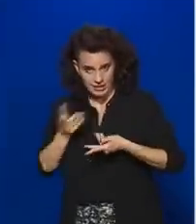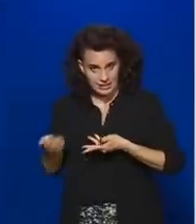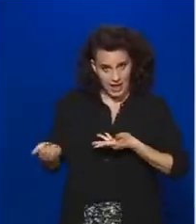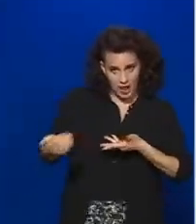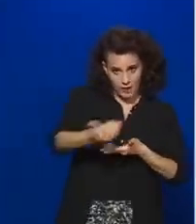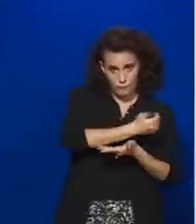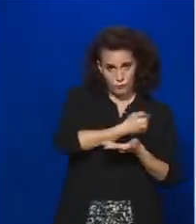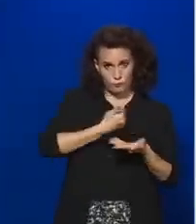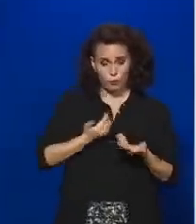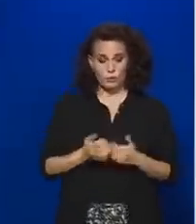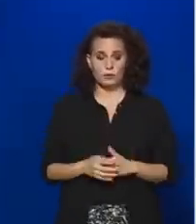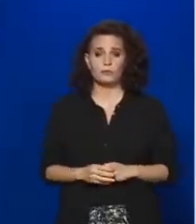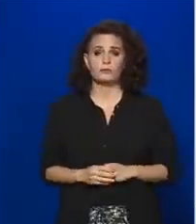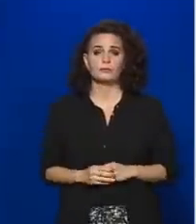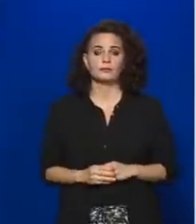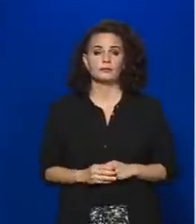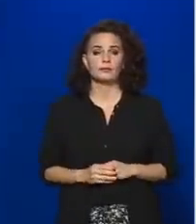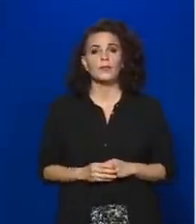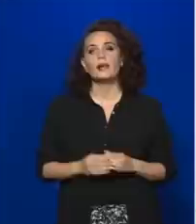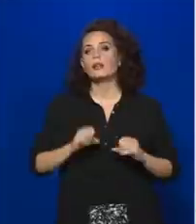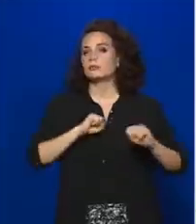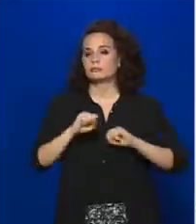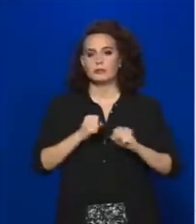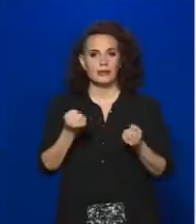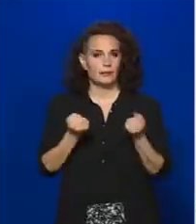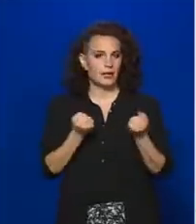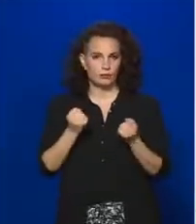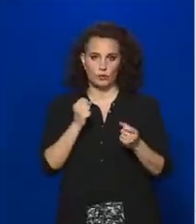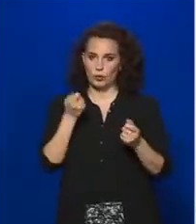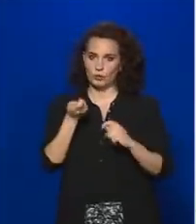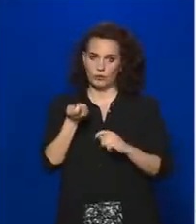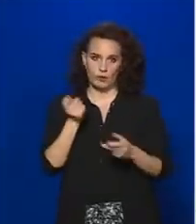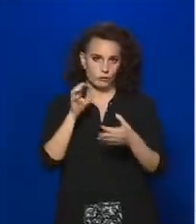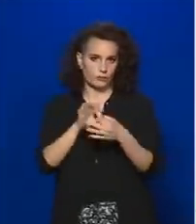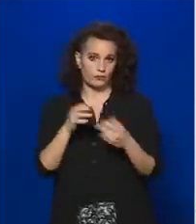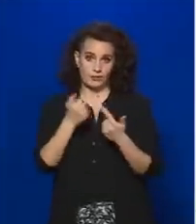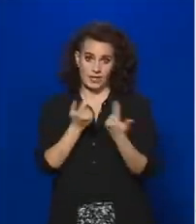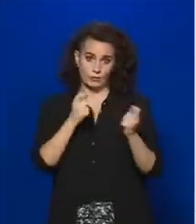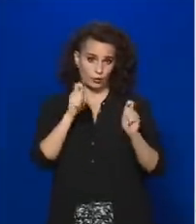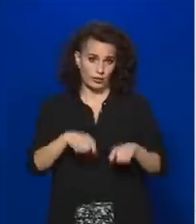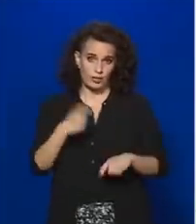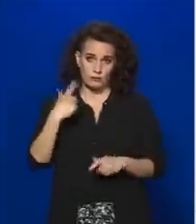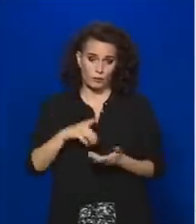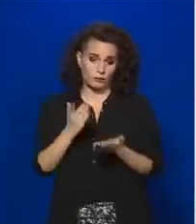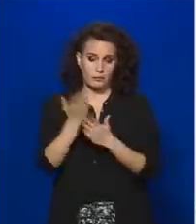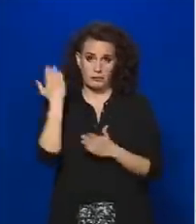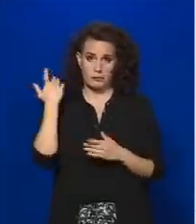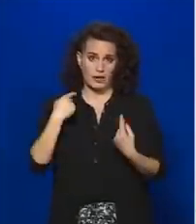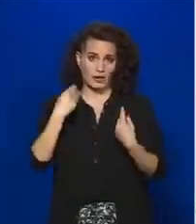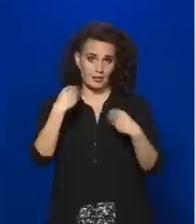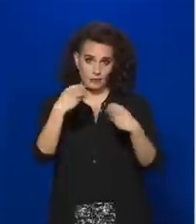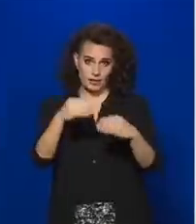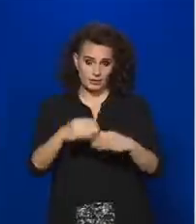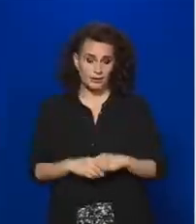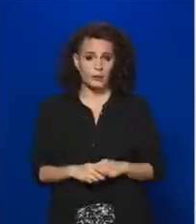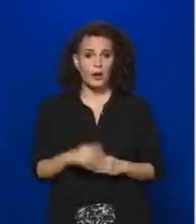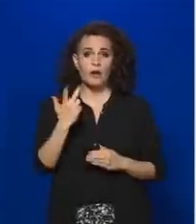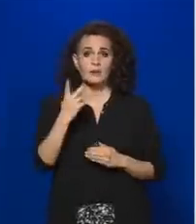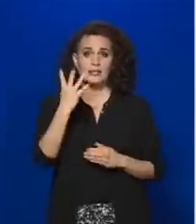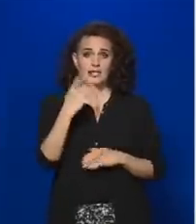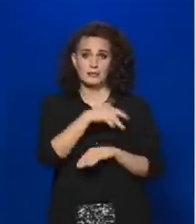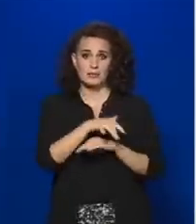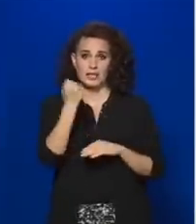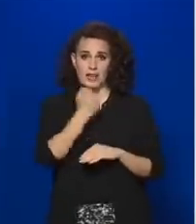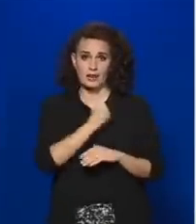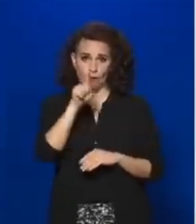A kormánya a gépjárműadóval kapcsolatosan világos döntést hozott, amit itt ismertettem. Ez 34 milliárd forintot jelent